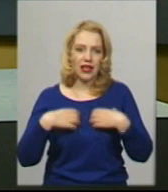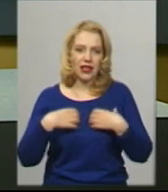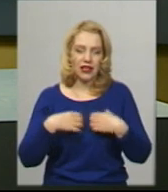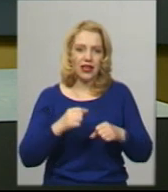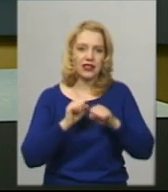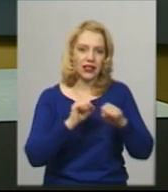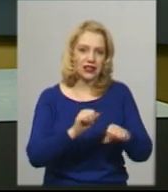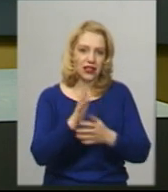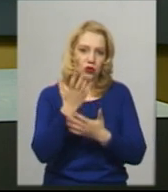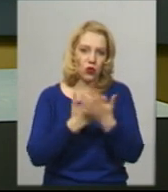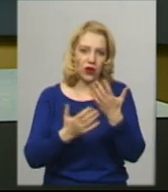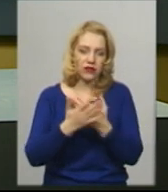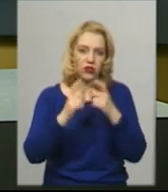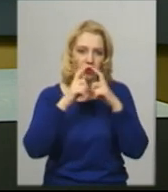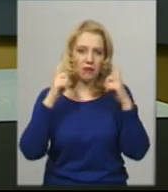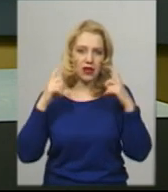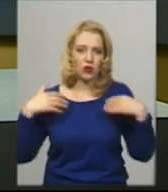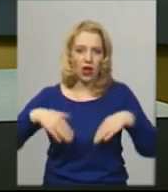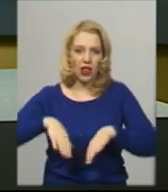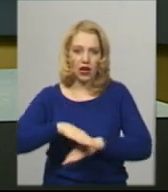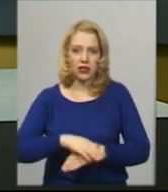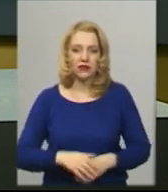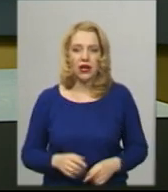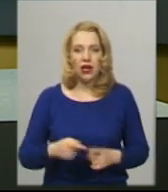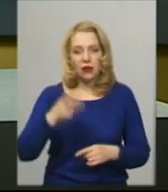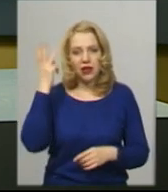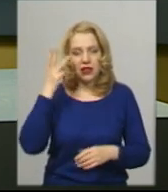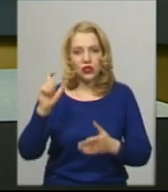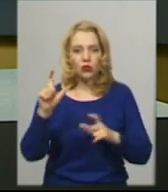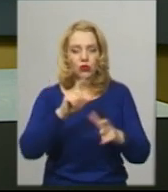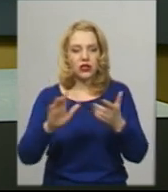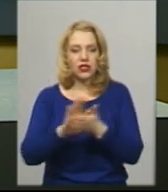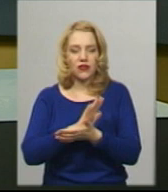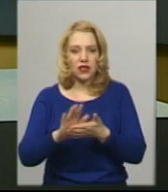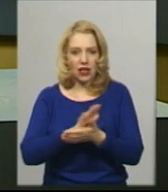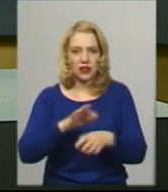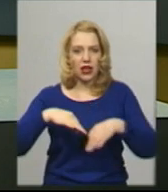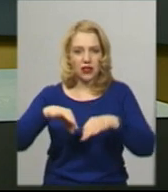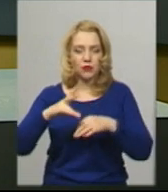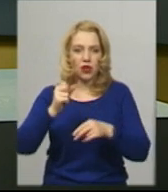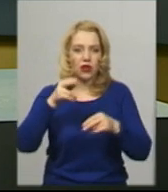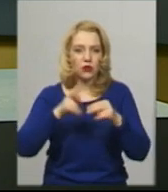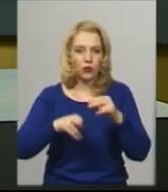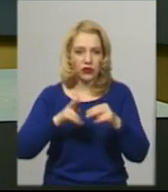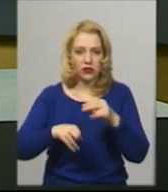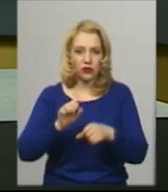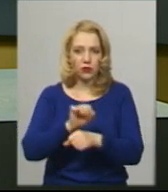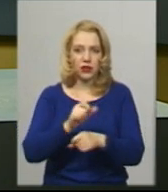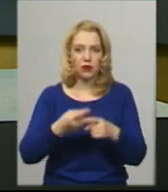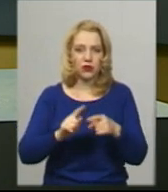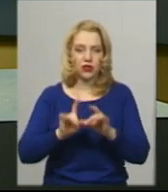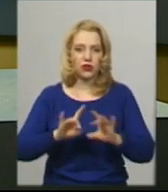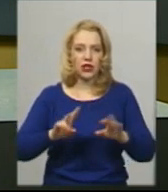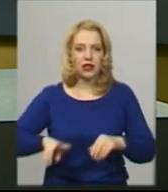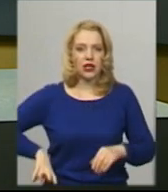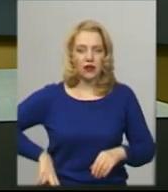рукавичок. У Хмельницькому дезінфікують комунальний транспорт на кожній кінцевій зупинці. Про це каже директор Хмельницького